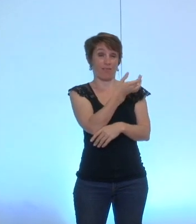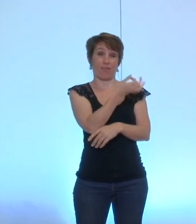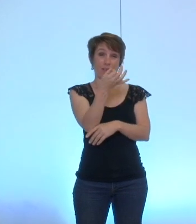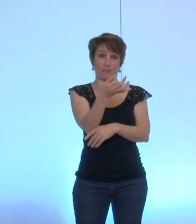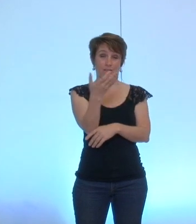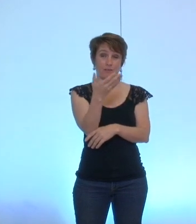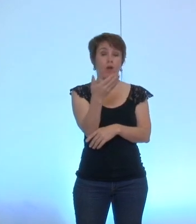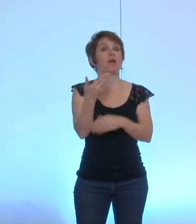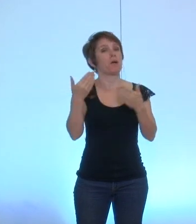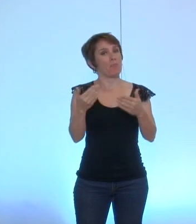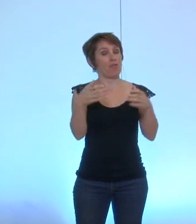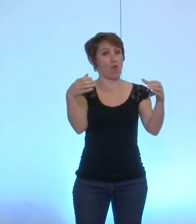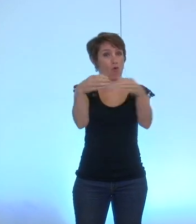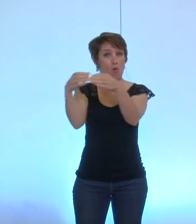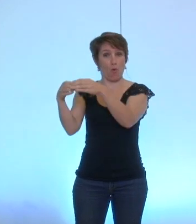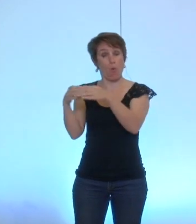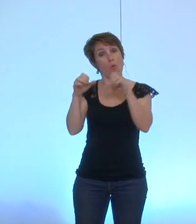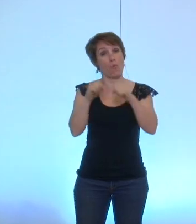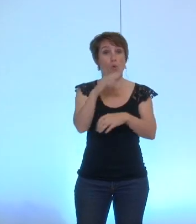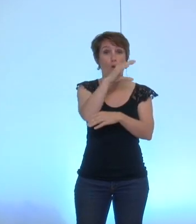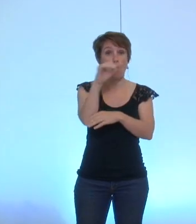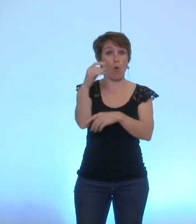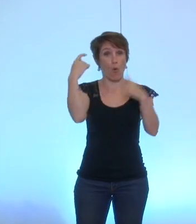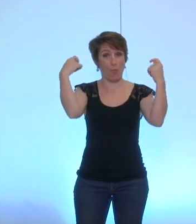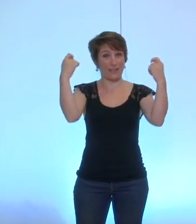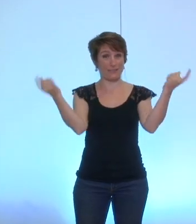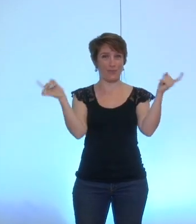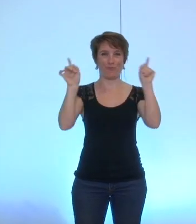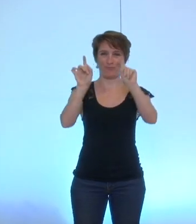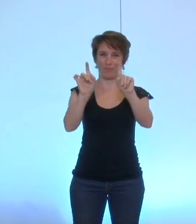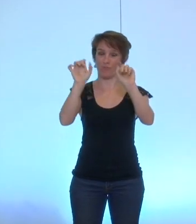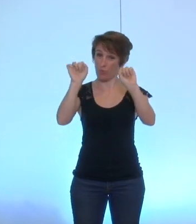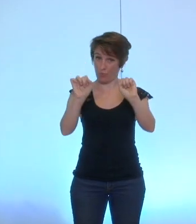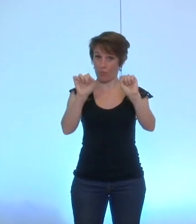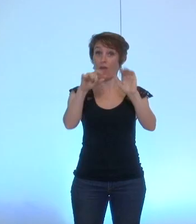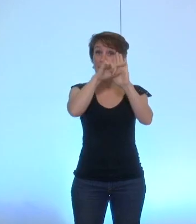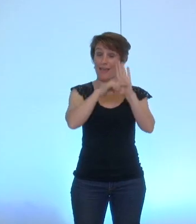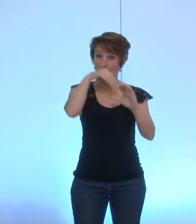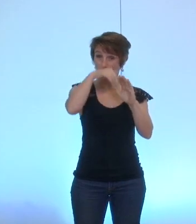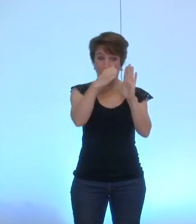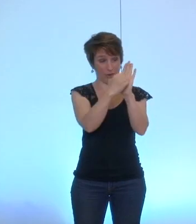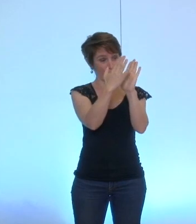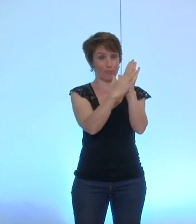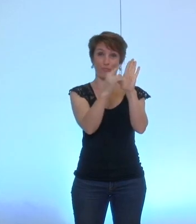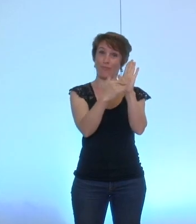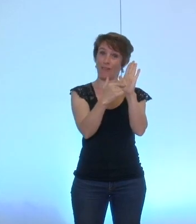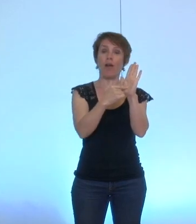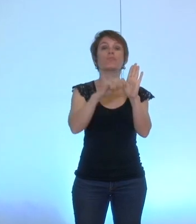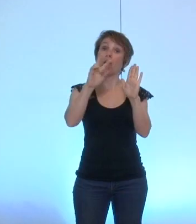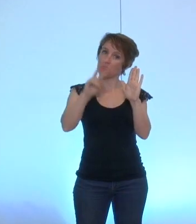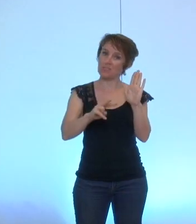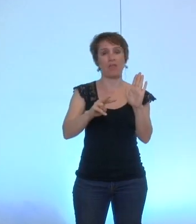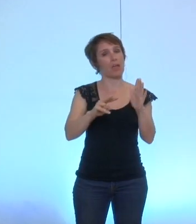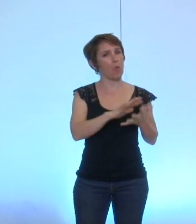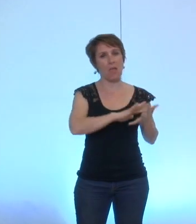pourront être co-présidés, enfin, dans tous les cas que ce sera inscrit dans le règlement intérieur, c'est effectivement une évolution démocratique